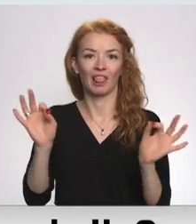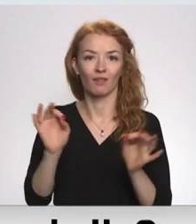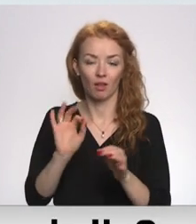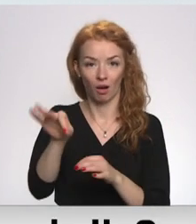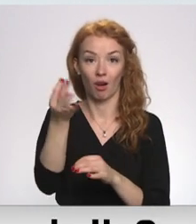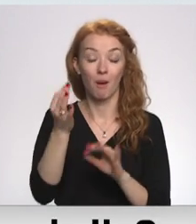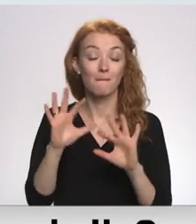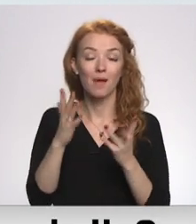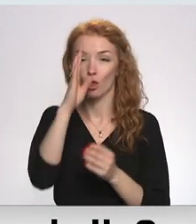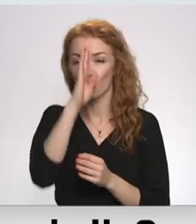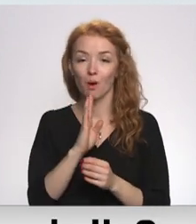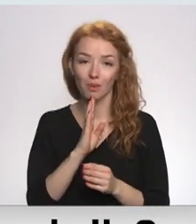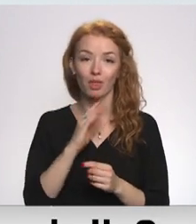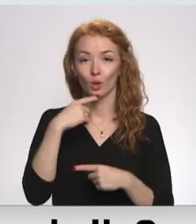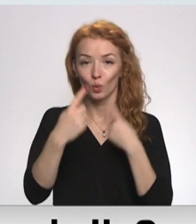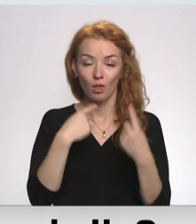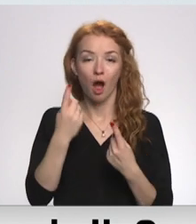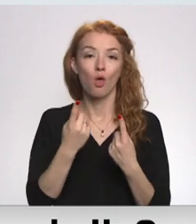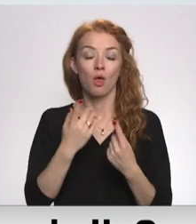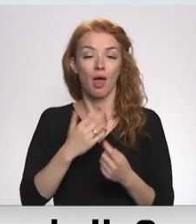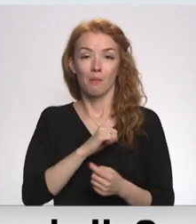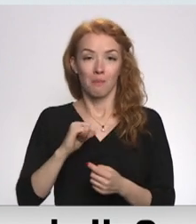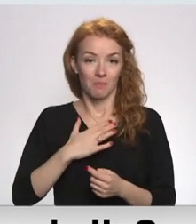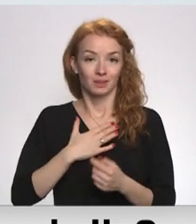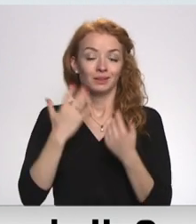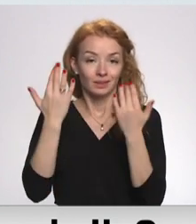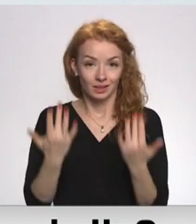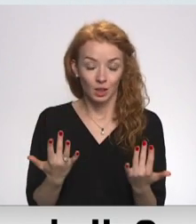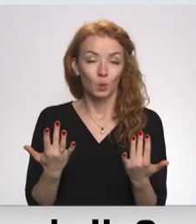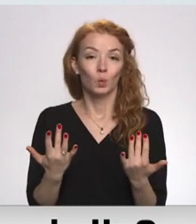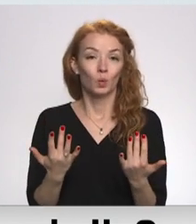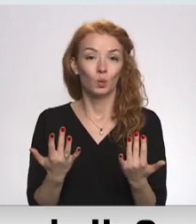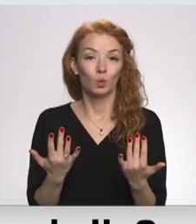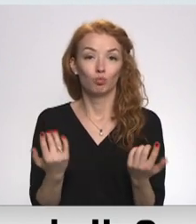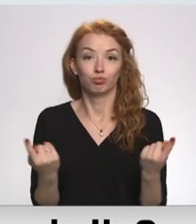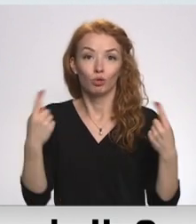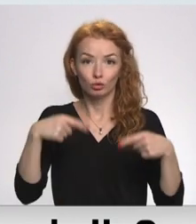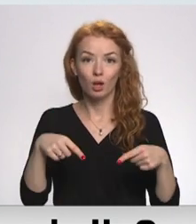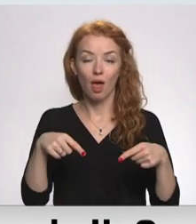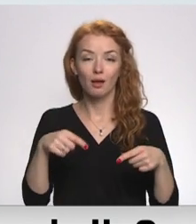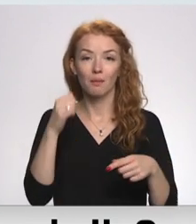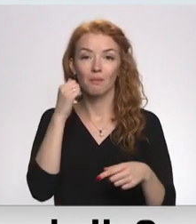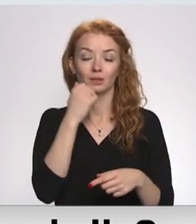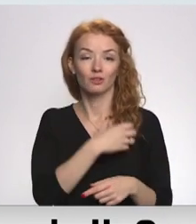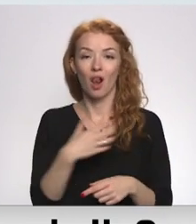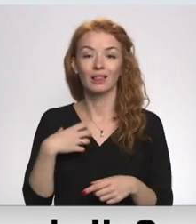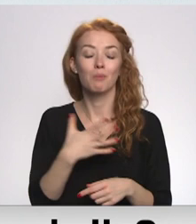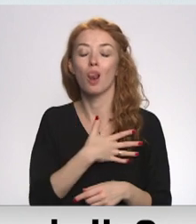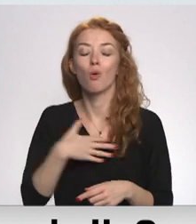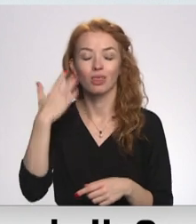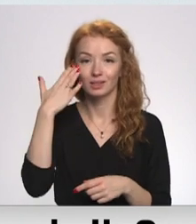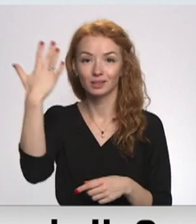nopietni runājot, pirmkārt man secinājums ir, ka šobrīd Kremlis ļoti cer uz